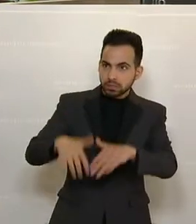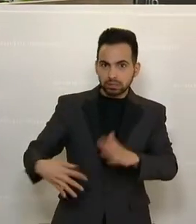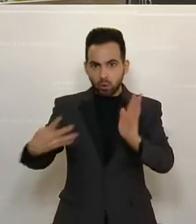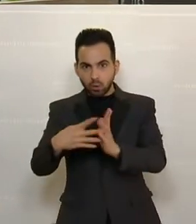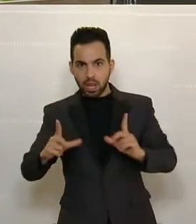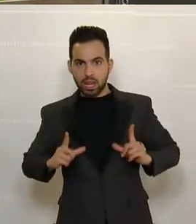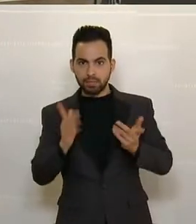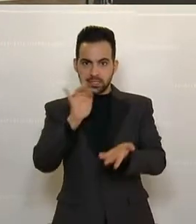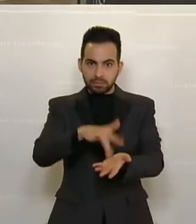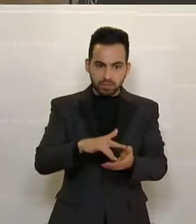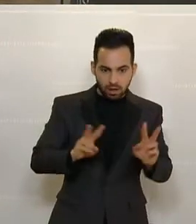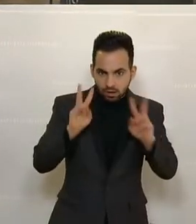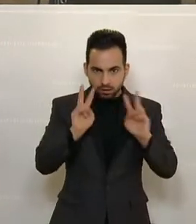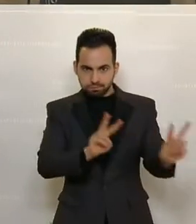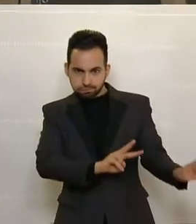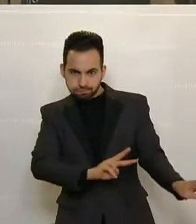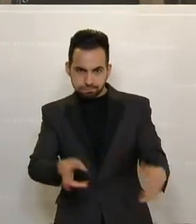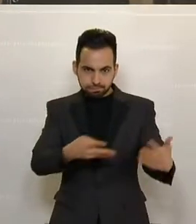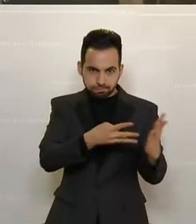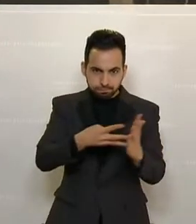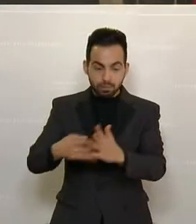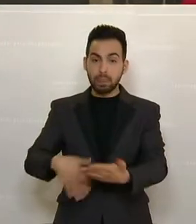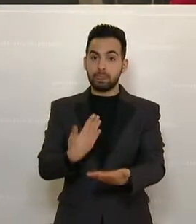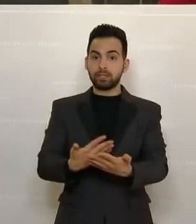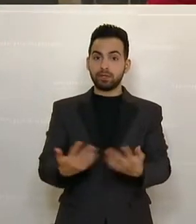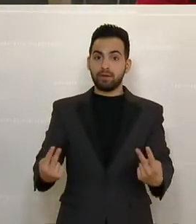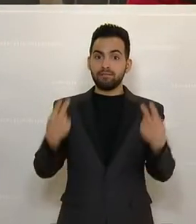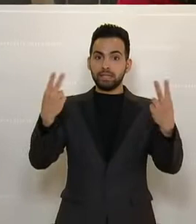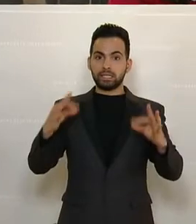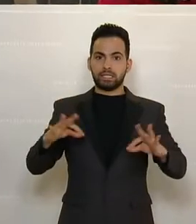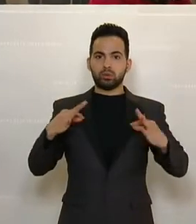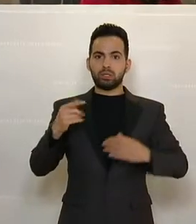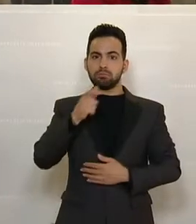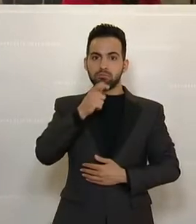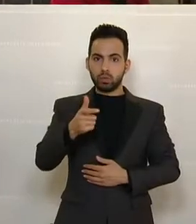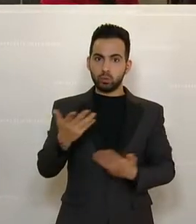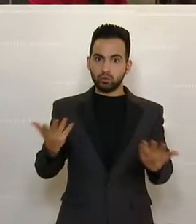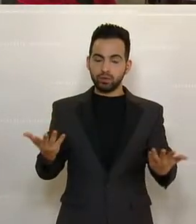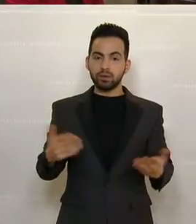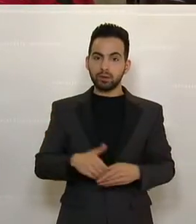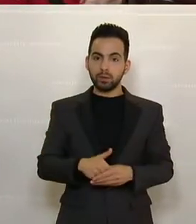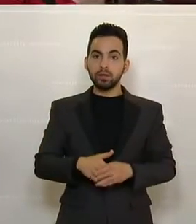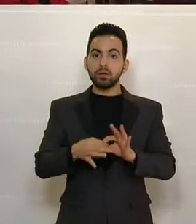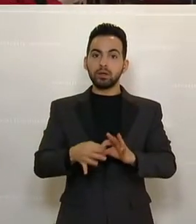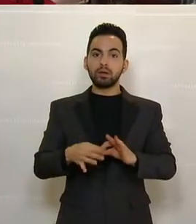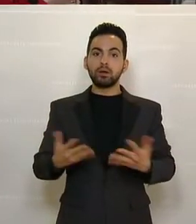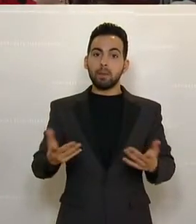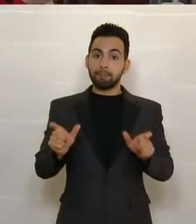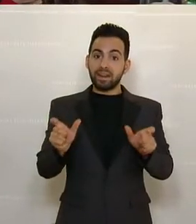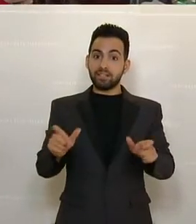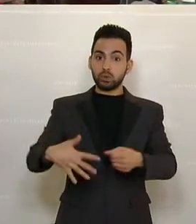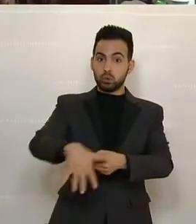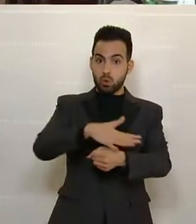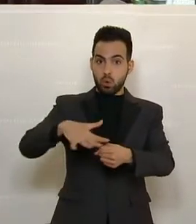unsere Lebensmittel. Und daher sind Sie einer der wichtigsten Gesundheitsberufe, nämlich dort, wo es um Prävention